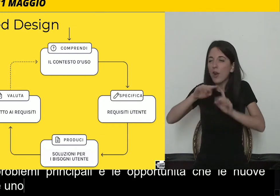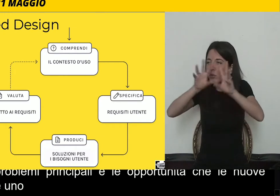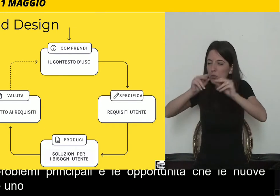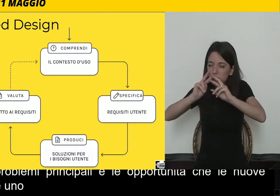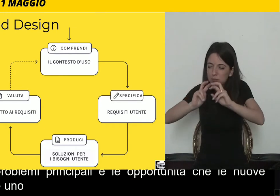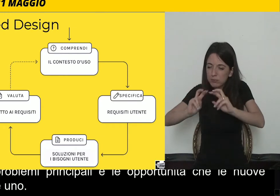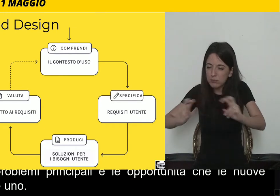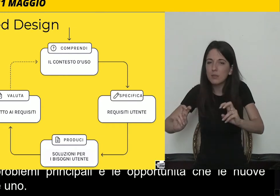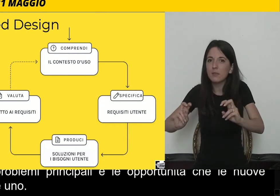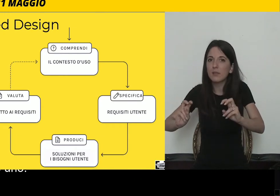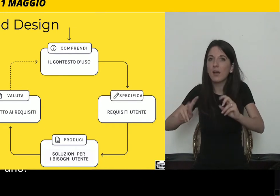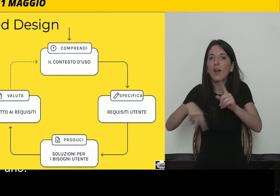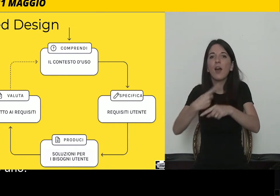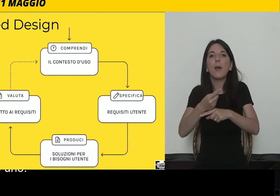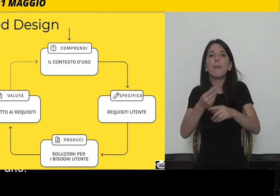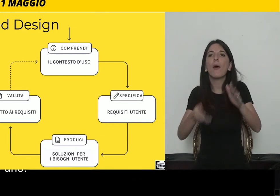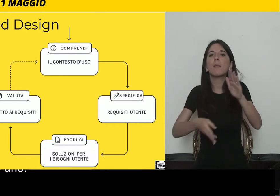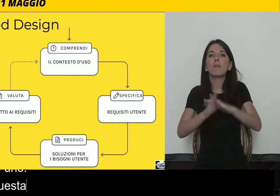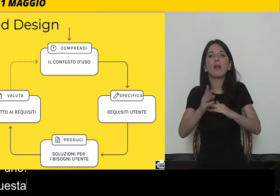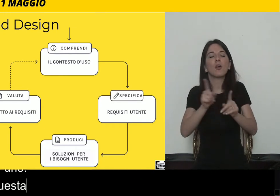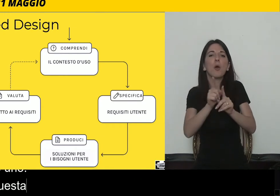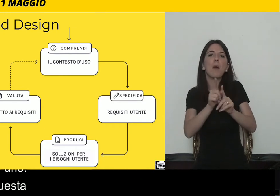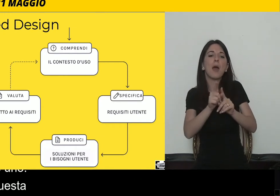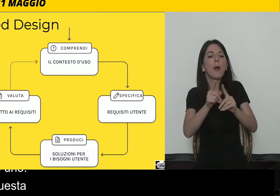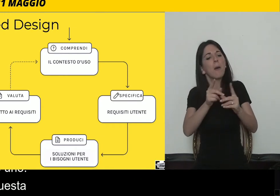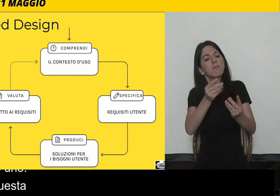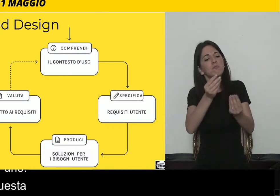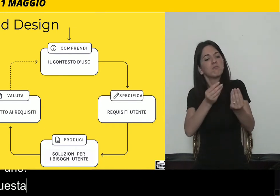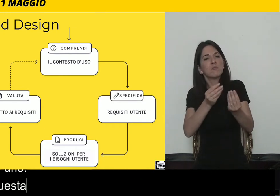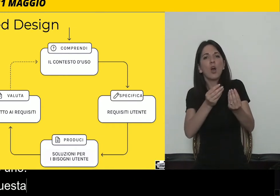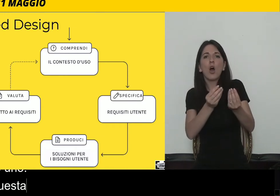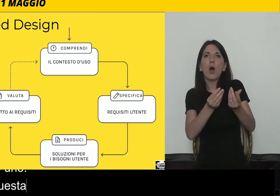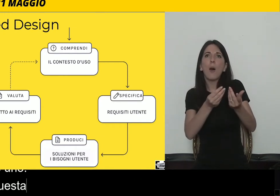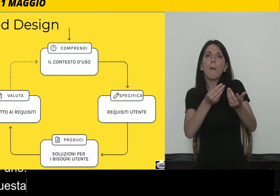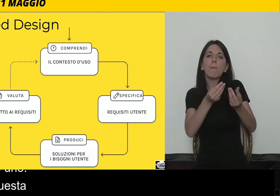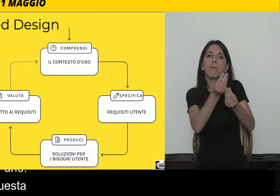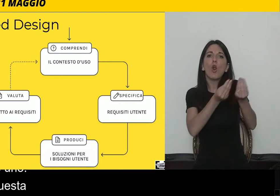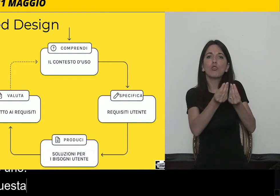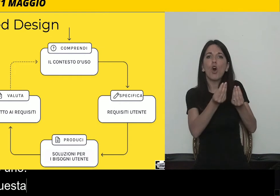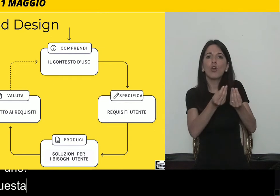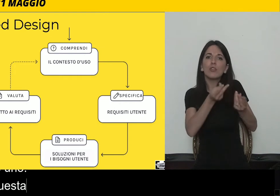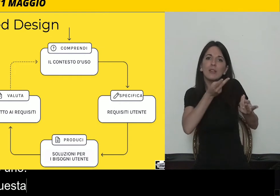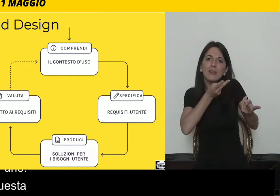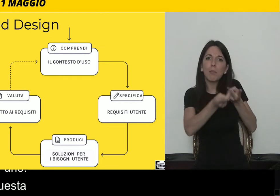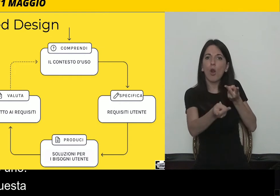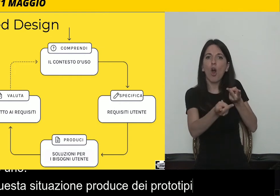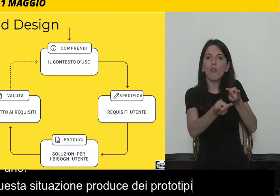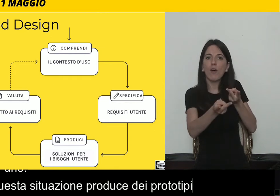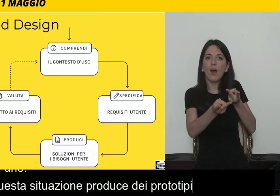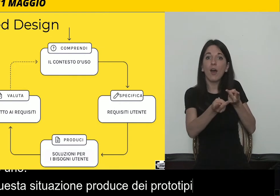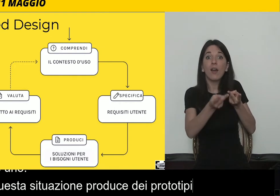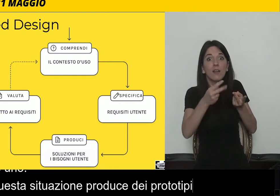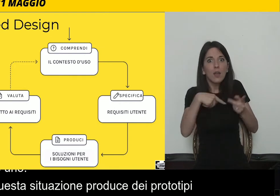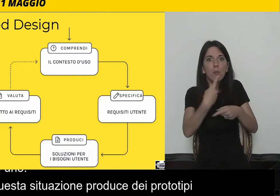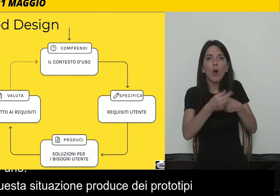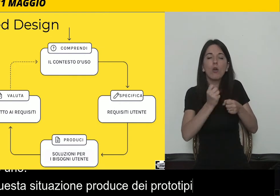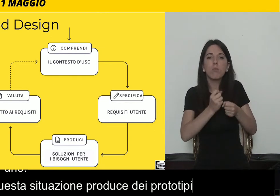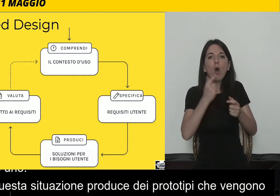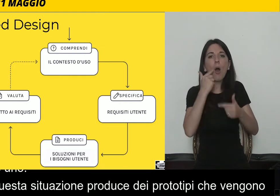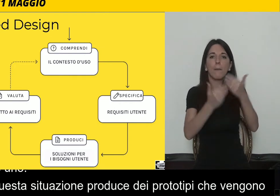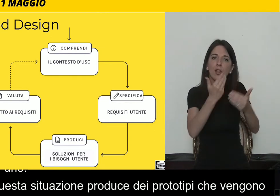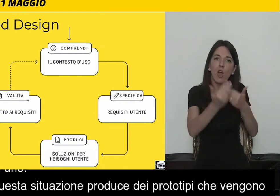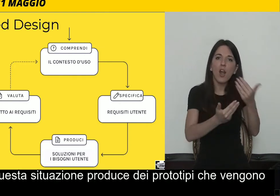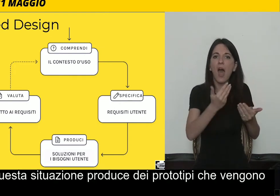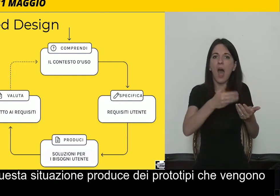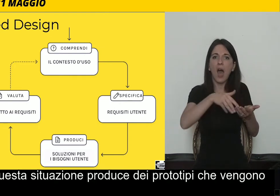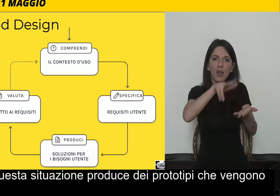cerca di produrre dei prototipi che vengono continuamente validati, valutati, migliorati in questo ciclo continuo, fino a